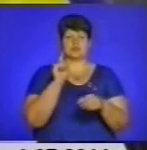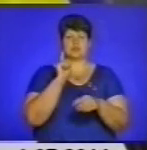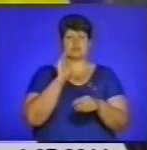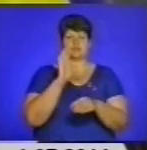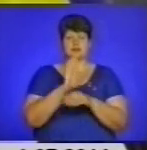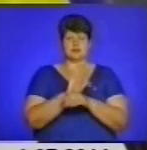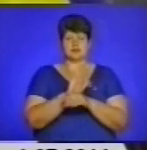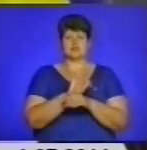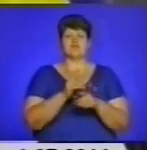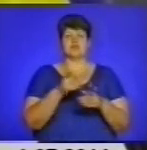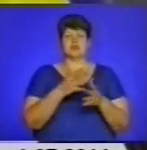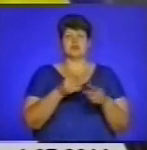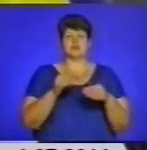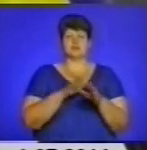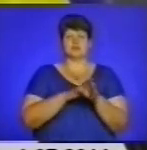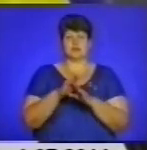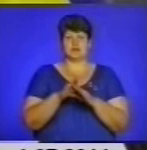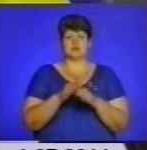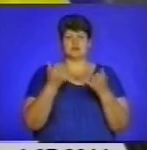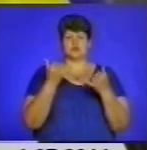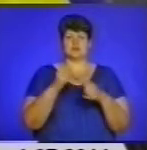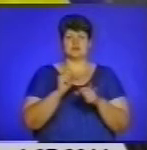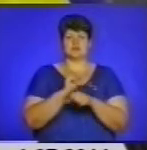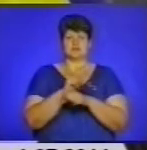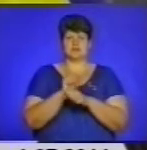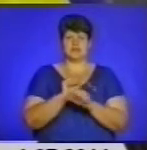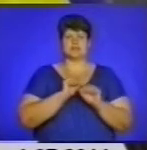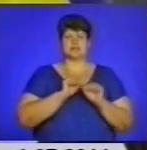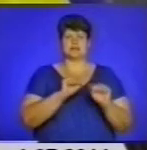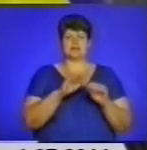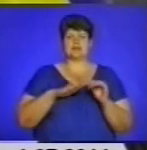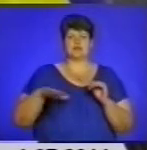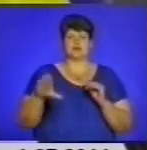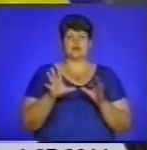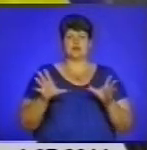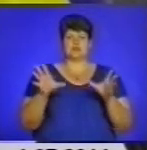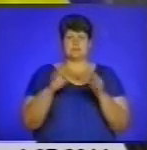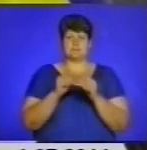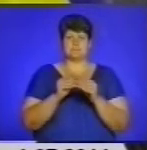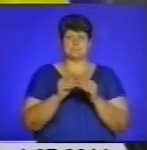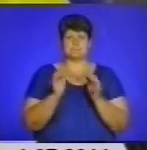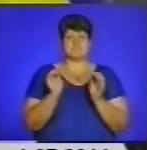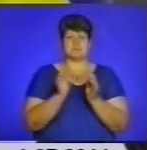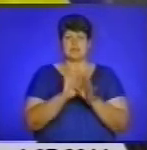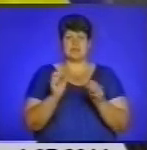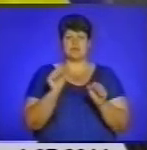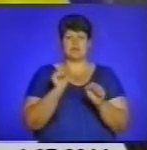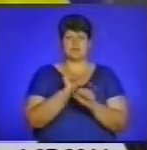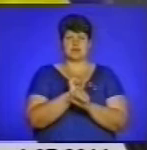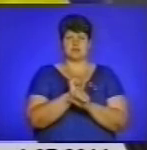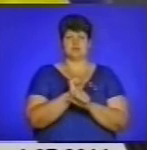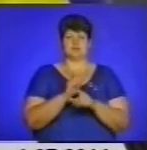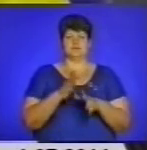реалізації поставлених сьогодні завдань із захисту територіальної цілісності вони більше не обмежені режимом